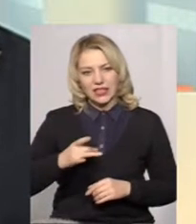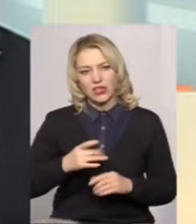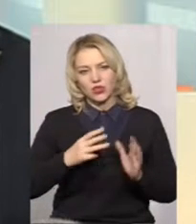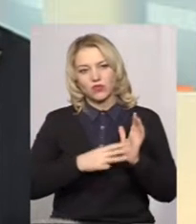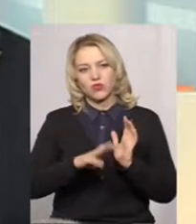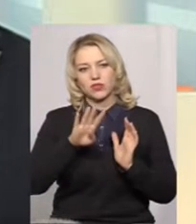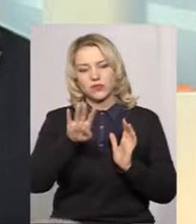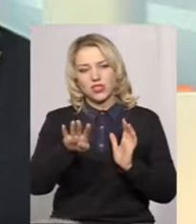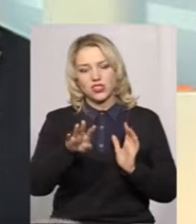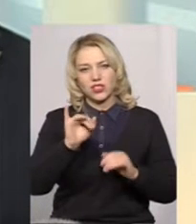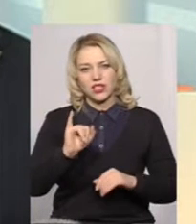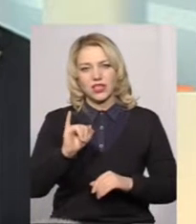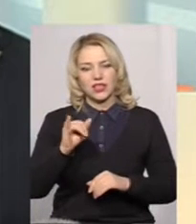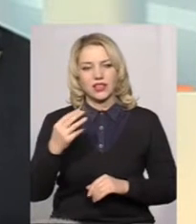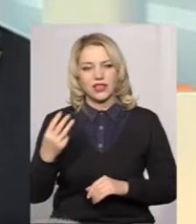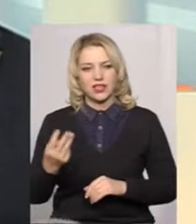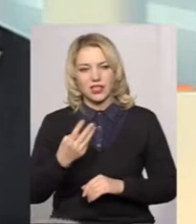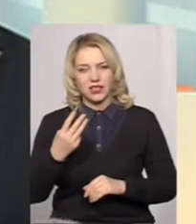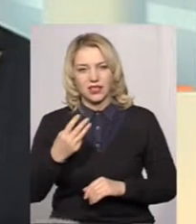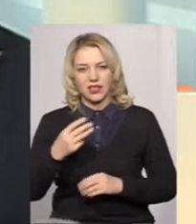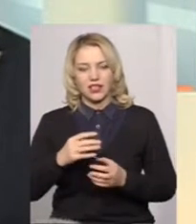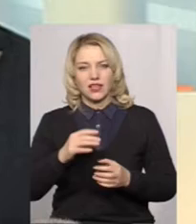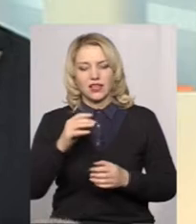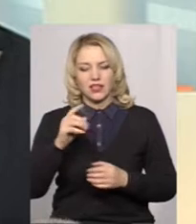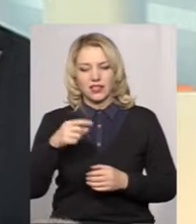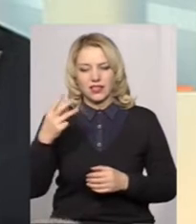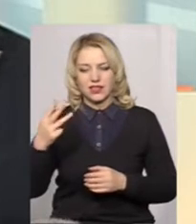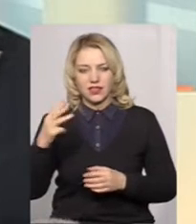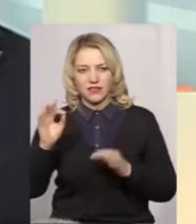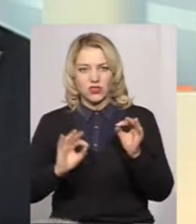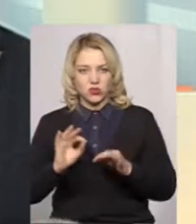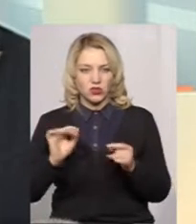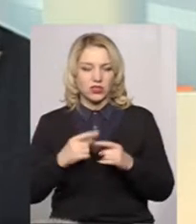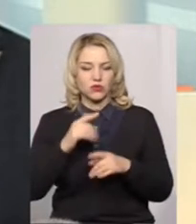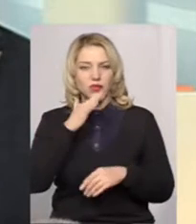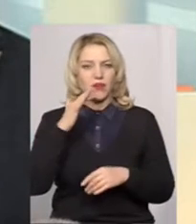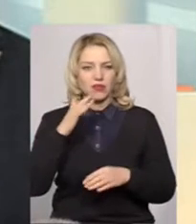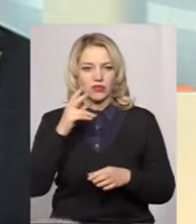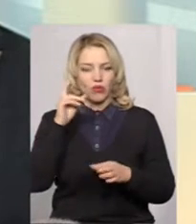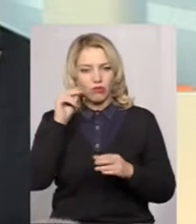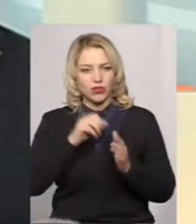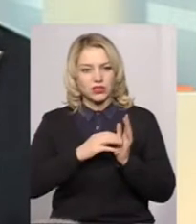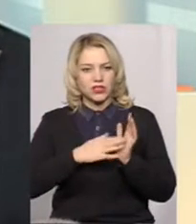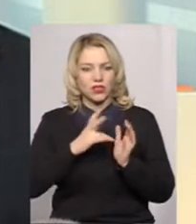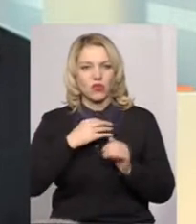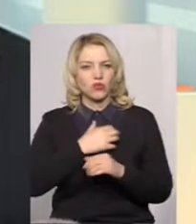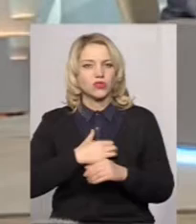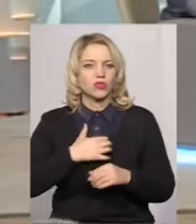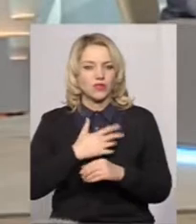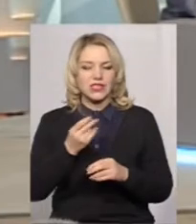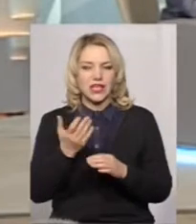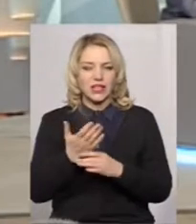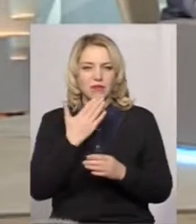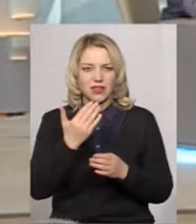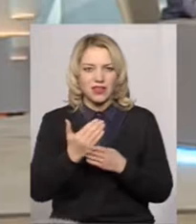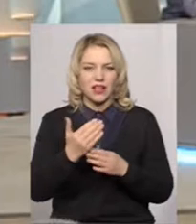84,3%. Тут є багато показників. Основні, за якими